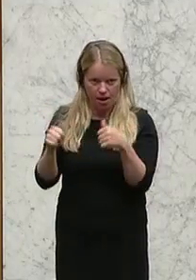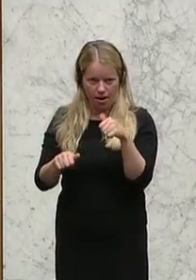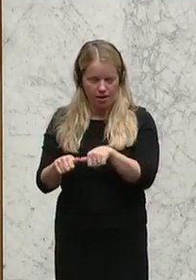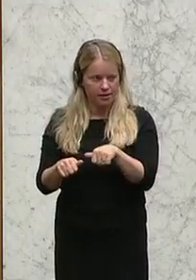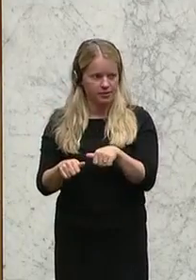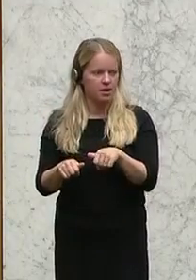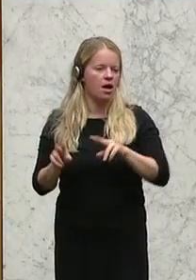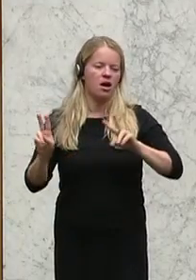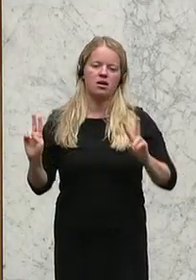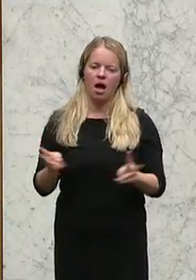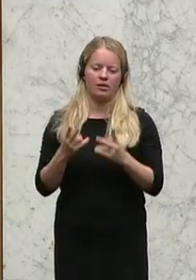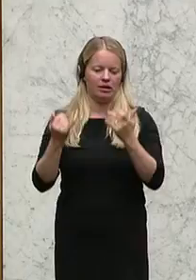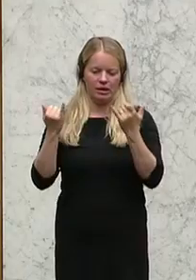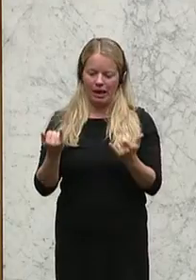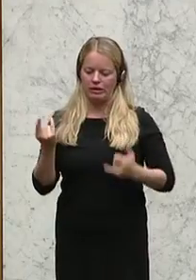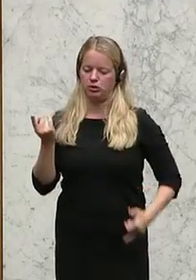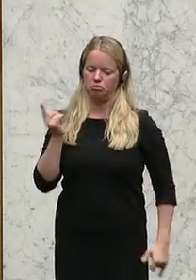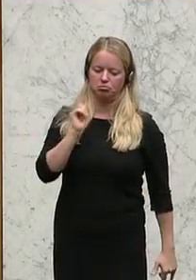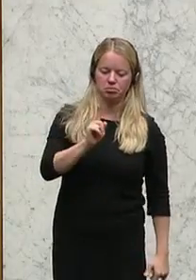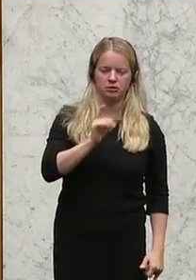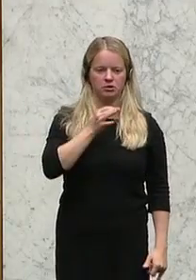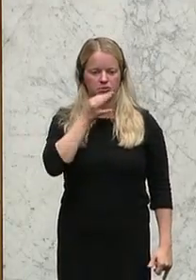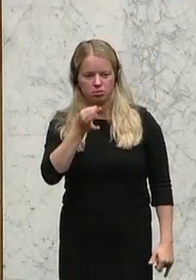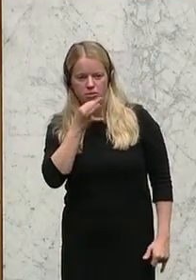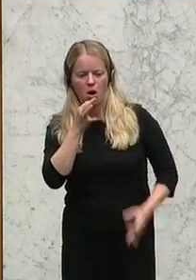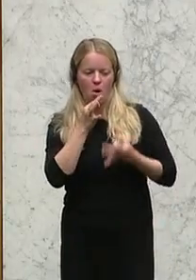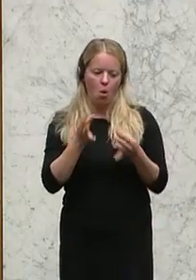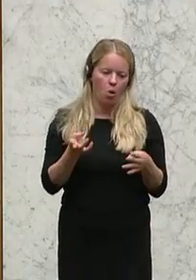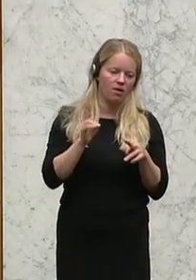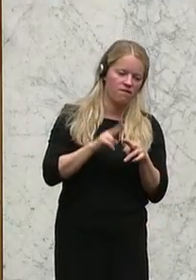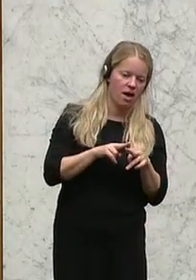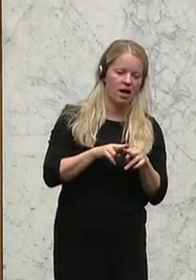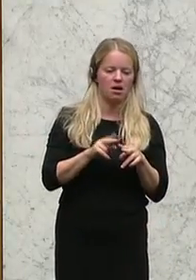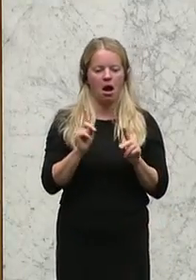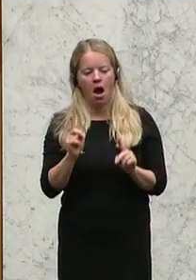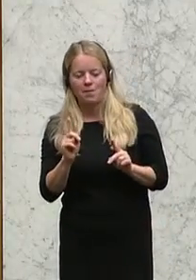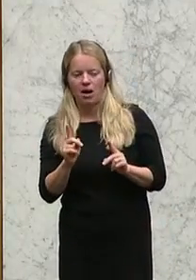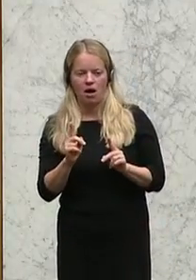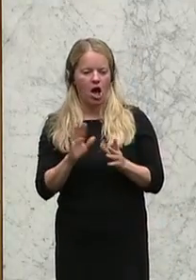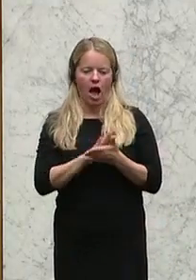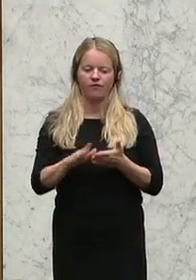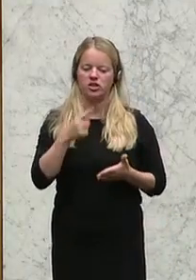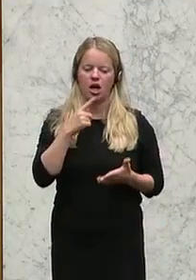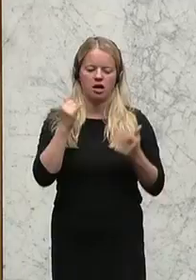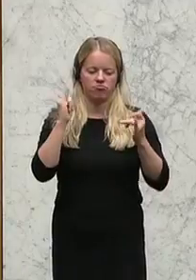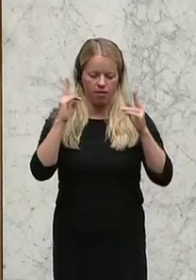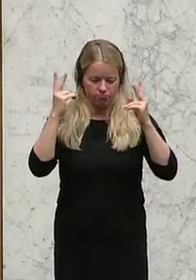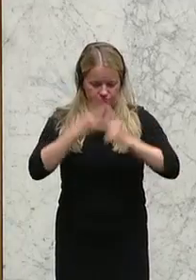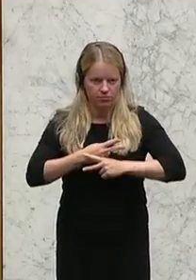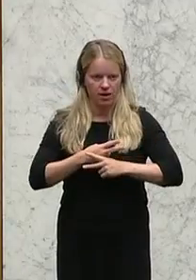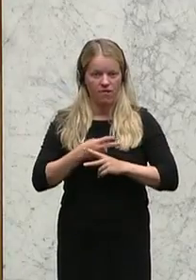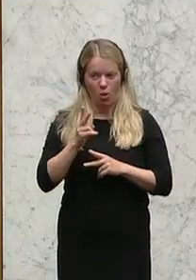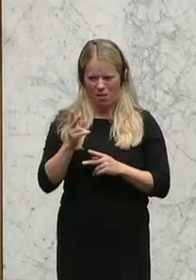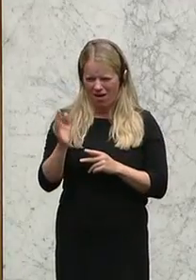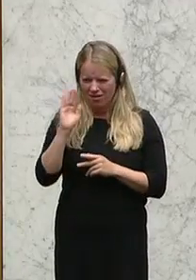hier nicht herstellen und ohne Wenn und Aber diesen Handelsabkommen zustimmen. Wenn Sie die kritische